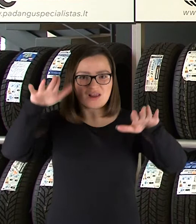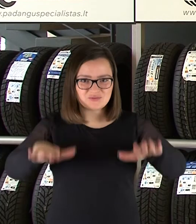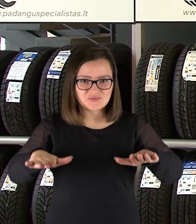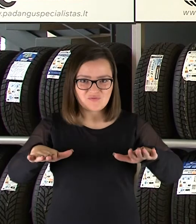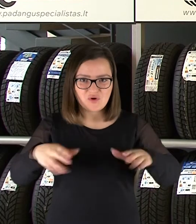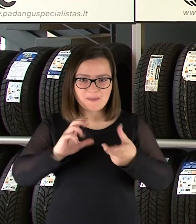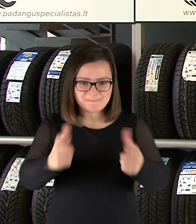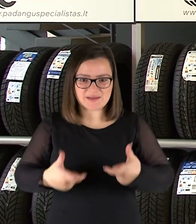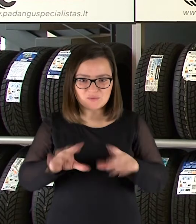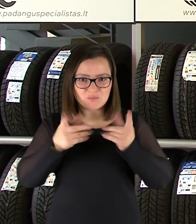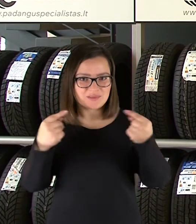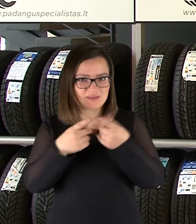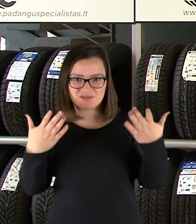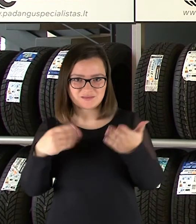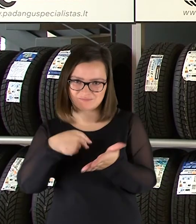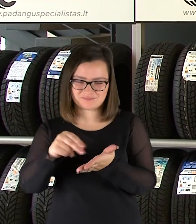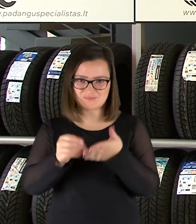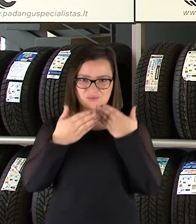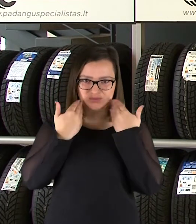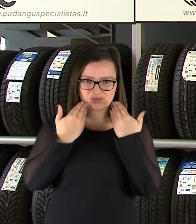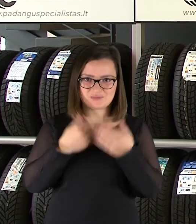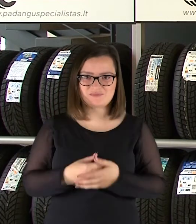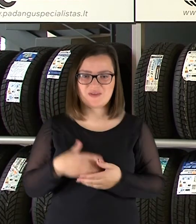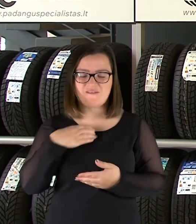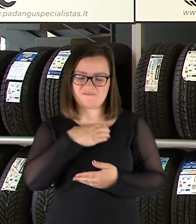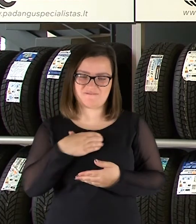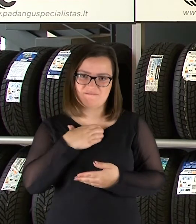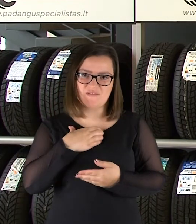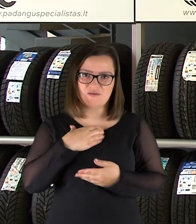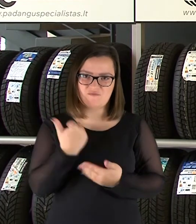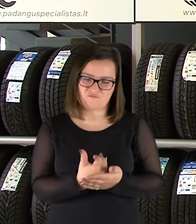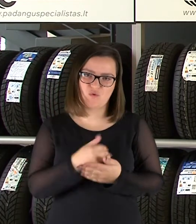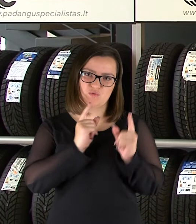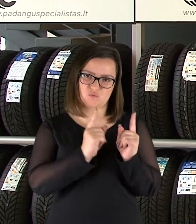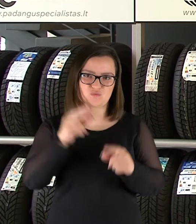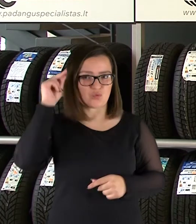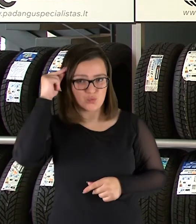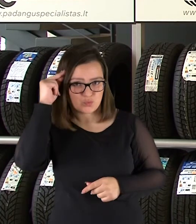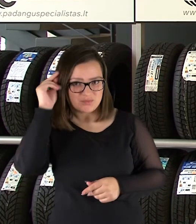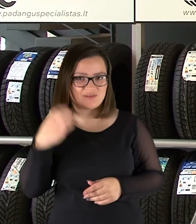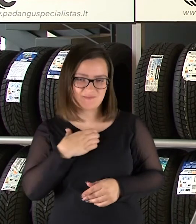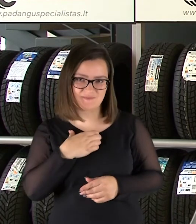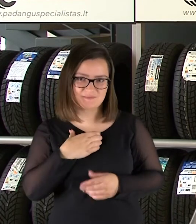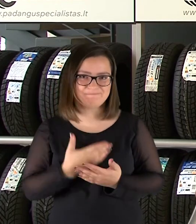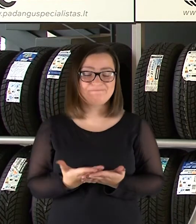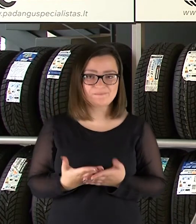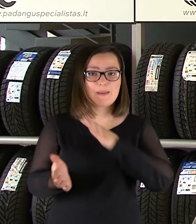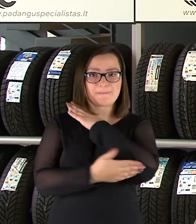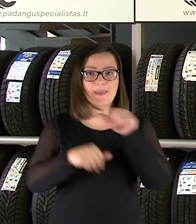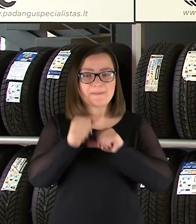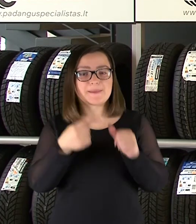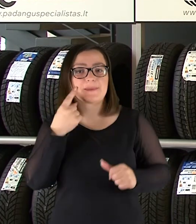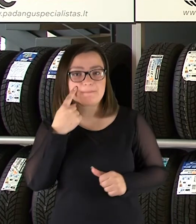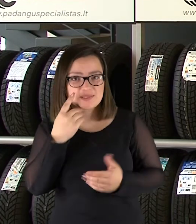mūsų klimato sąlygom. Kiekvienas tikriausiai žmogus pradeda daugiau rūpinti savo saugumą. Taigi, paskutiniais metais